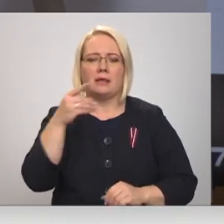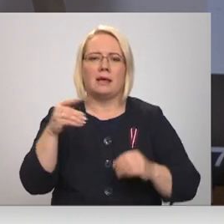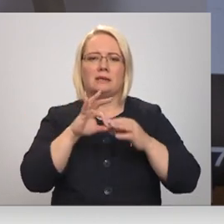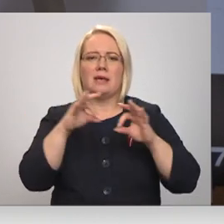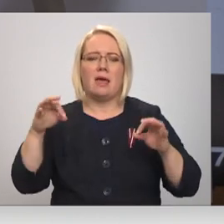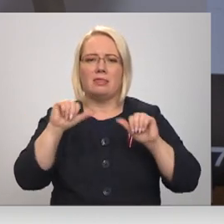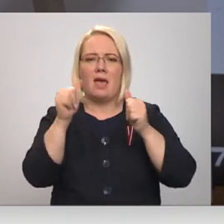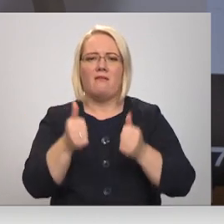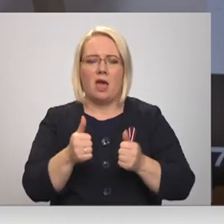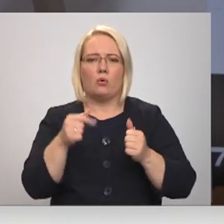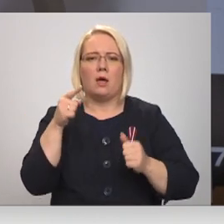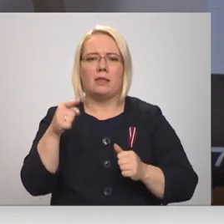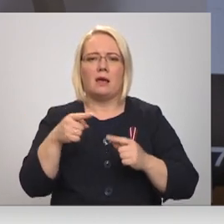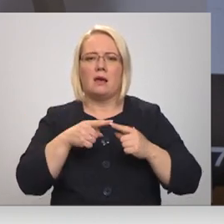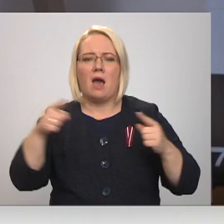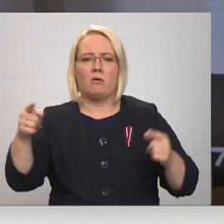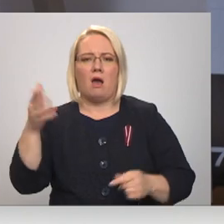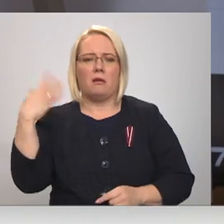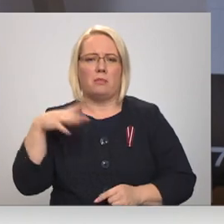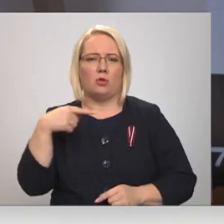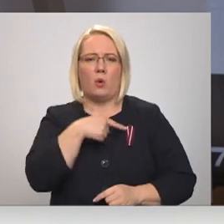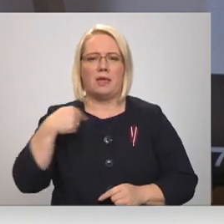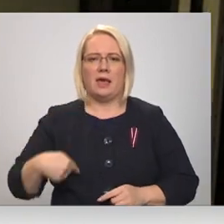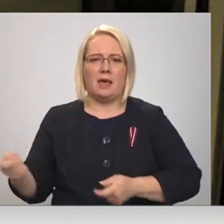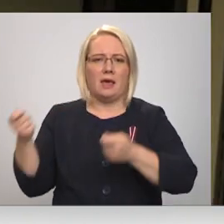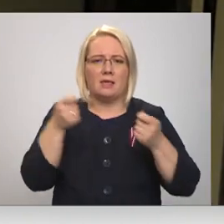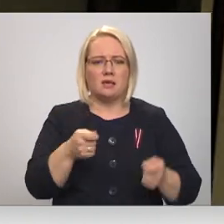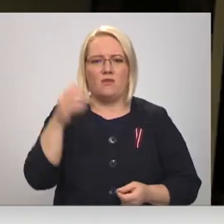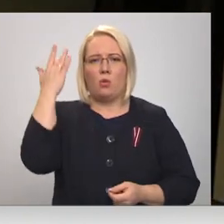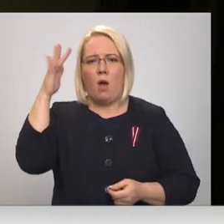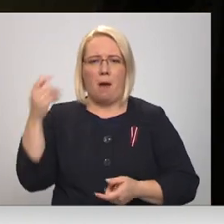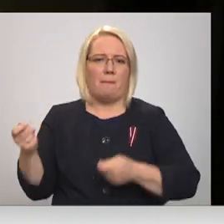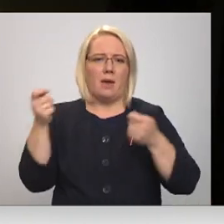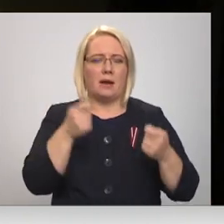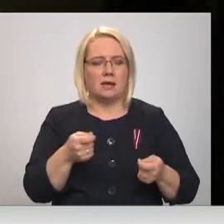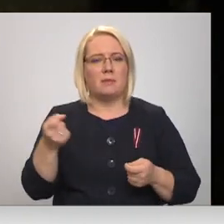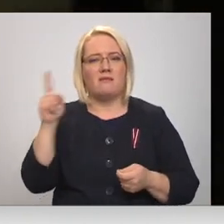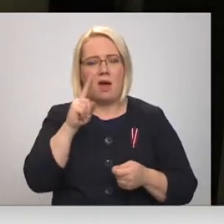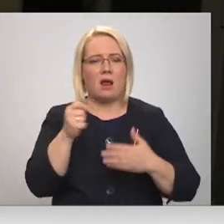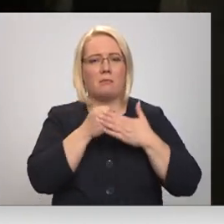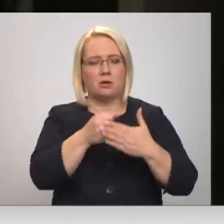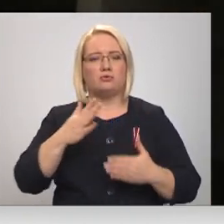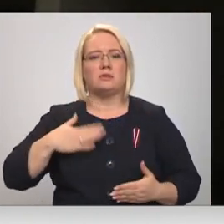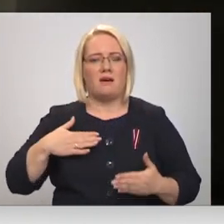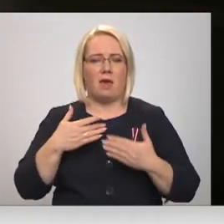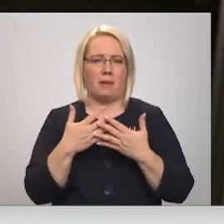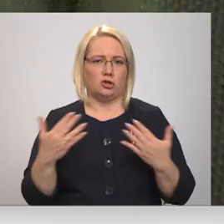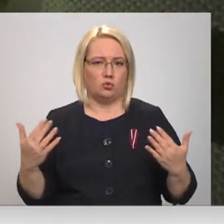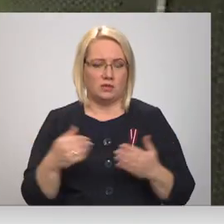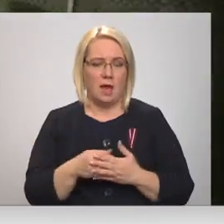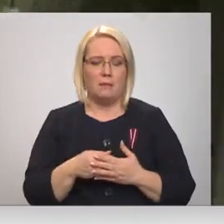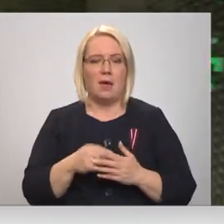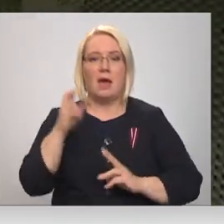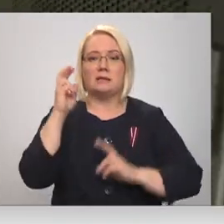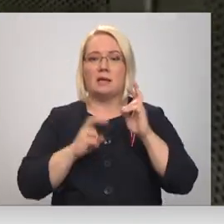kā tā ir bijusi līdz šim, piemēram, no Ķīnas vai no Amerikas Savienotiem valstīm, bet mēģināt balsīties uz saviem resursiem. Tas gan nozīmē, ka